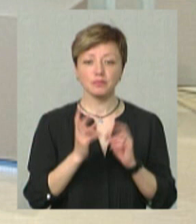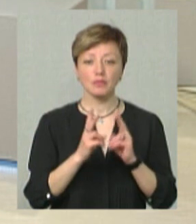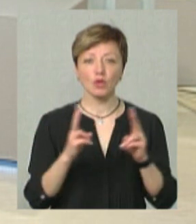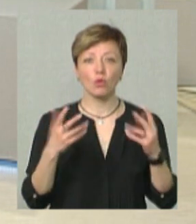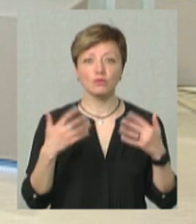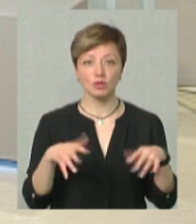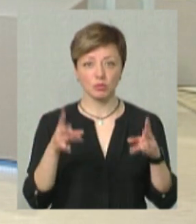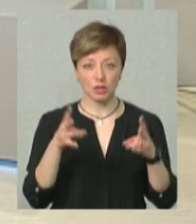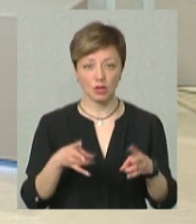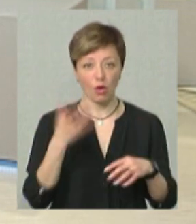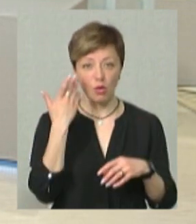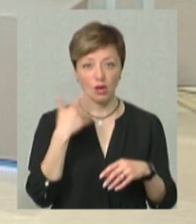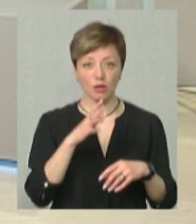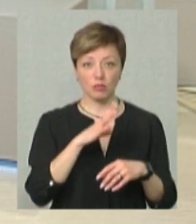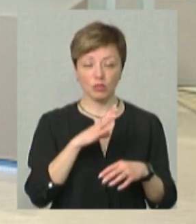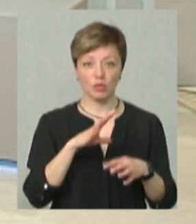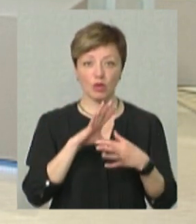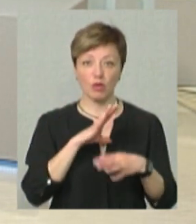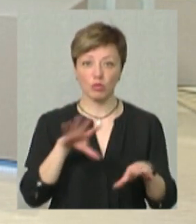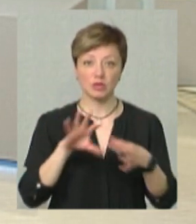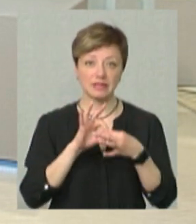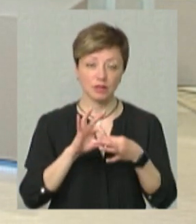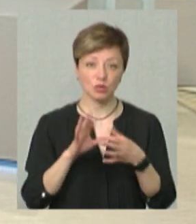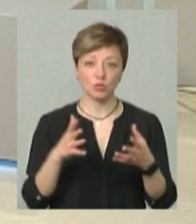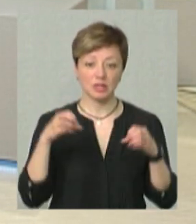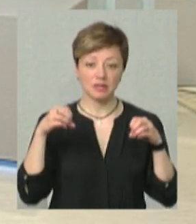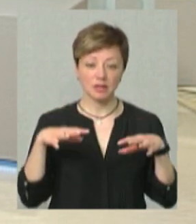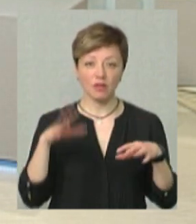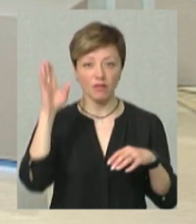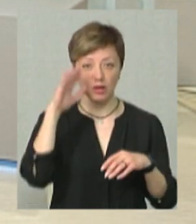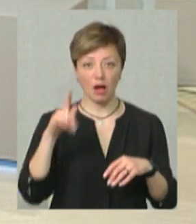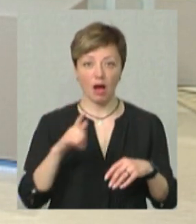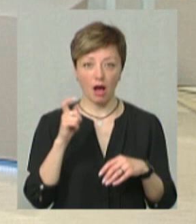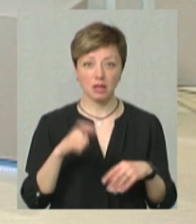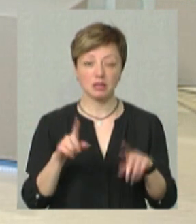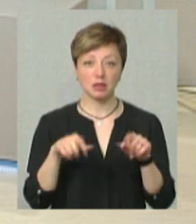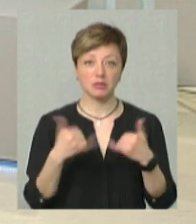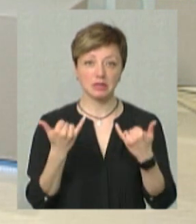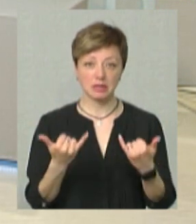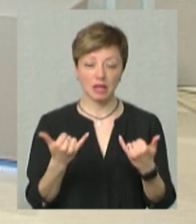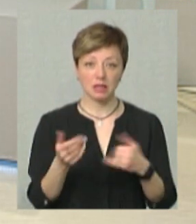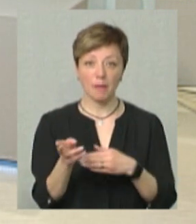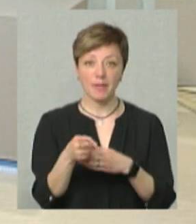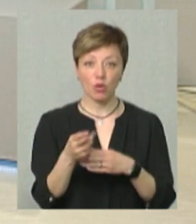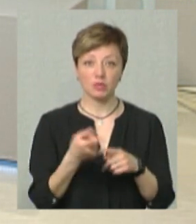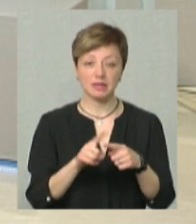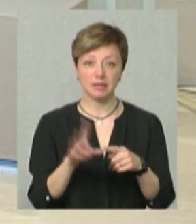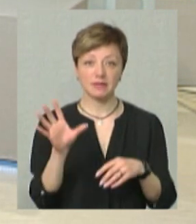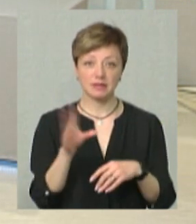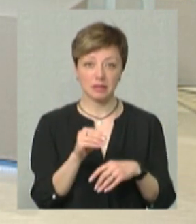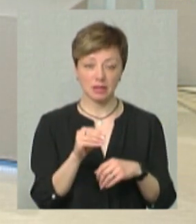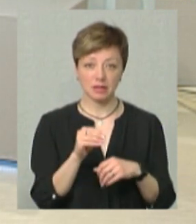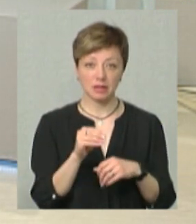вже не пострадав. Коли був зв'язок, світ, вода та газ. А зараз в Маріуполі це все